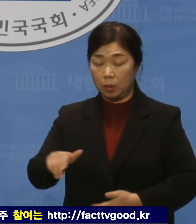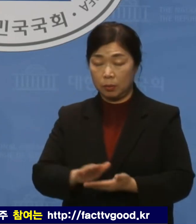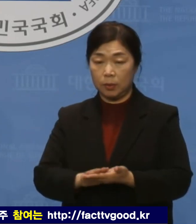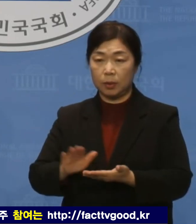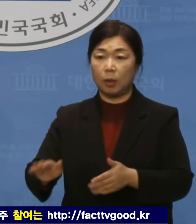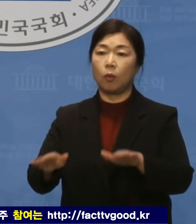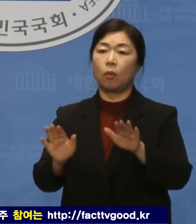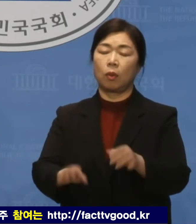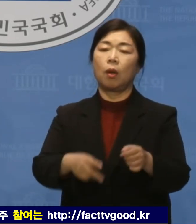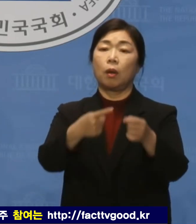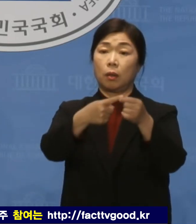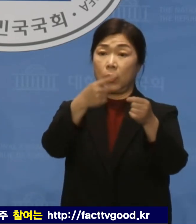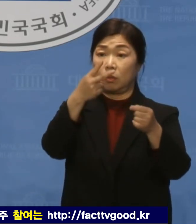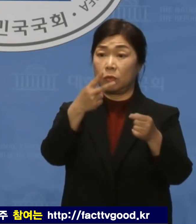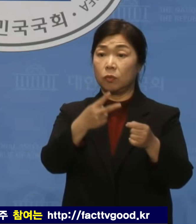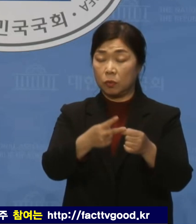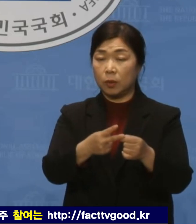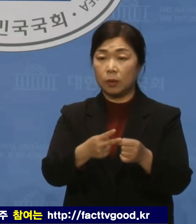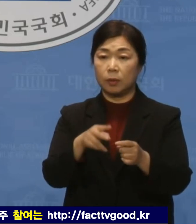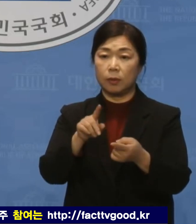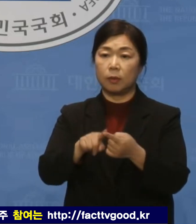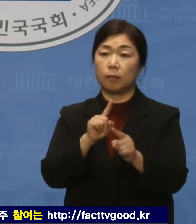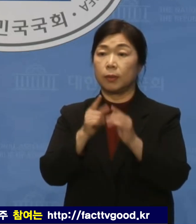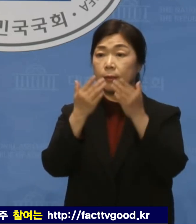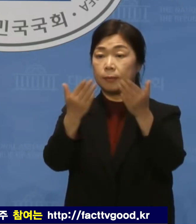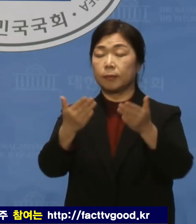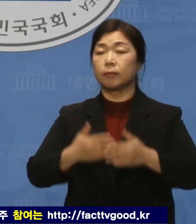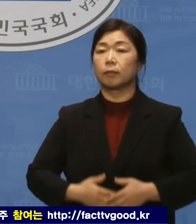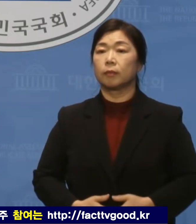건의 현안 논평을 하겠습니다.